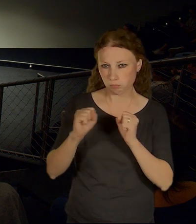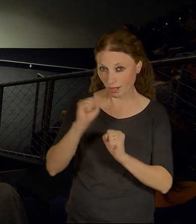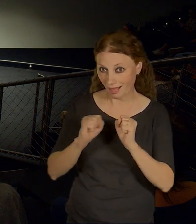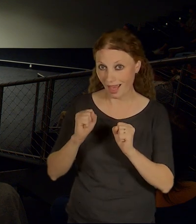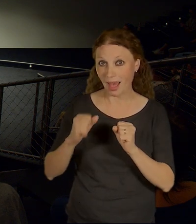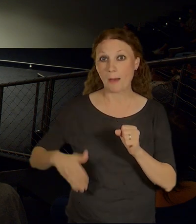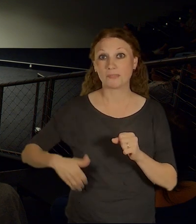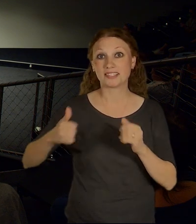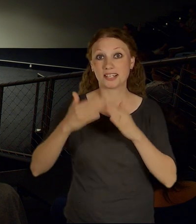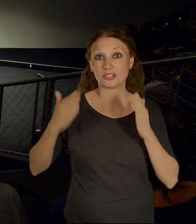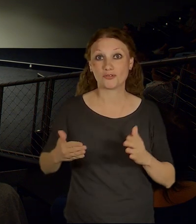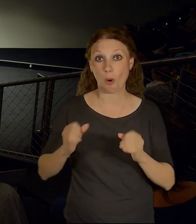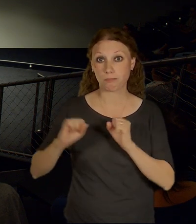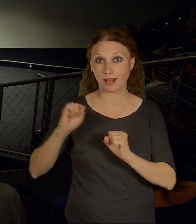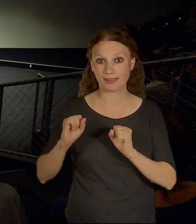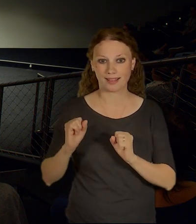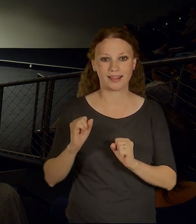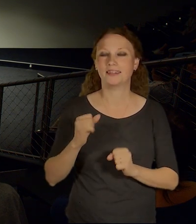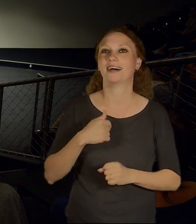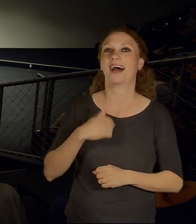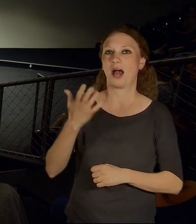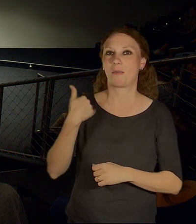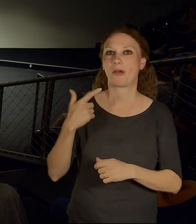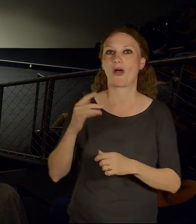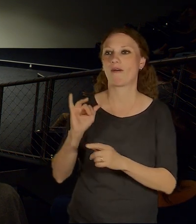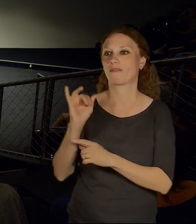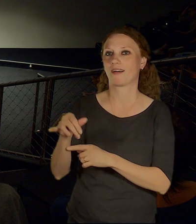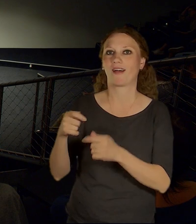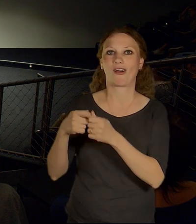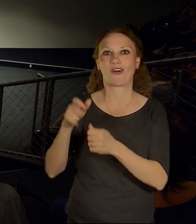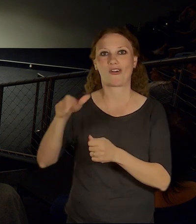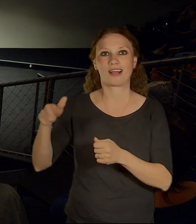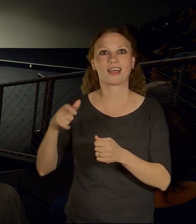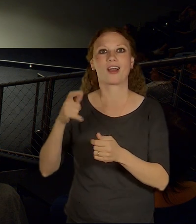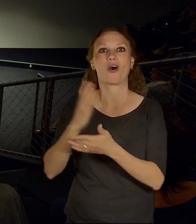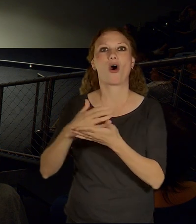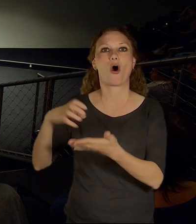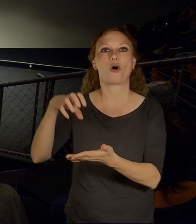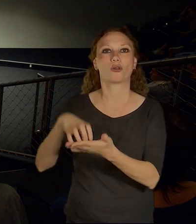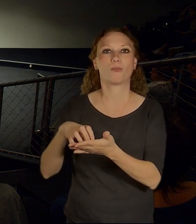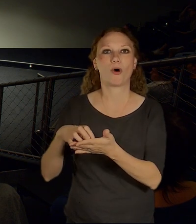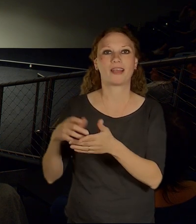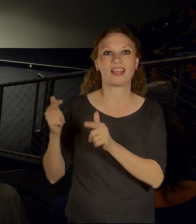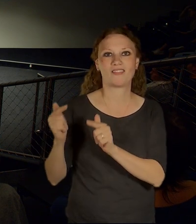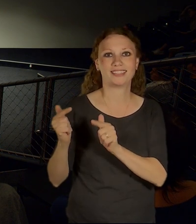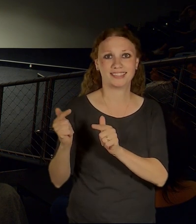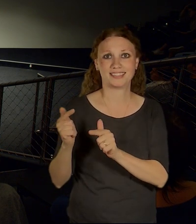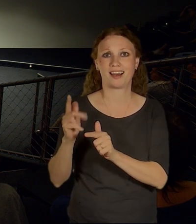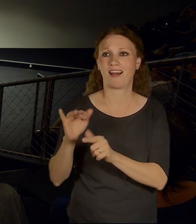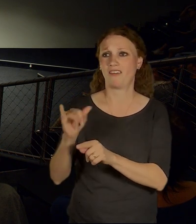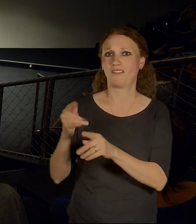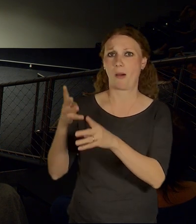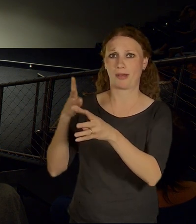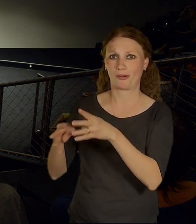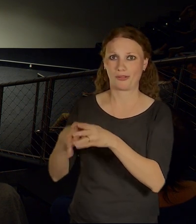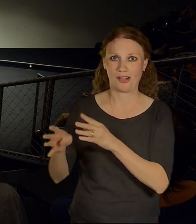Ne, Pověřil jsem kolegy z odboru investic, zadavatele, aby to prověřili, tak doufám, že mi přinesou jasnou zprávu, ale zatím